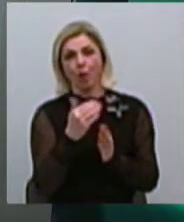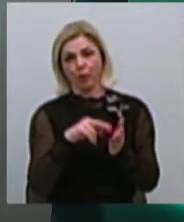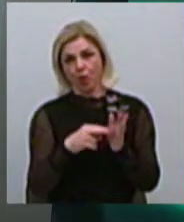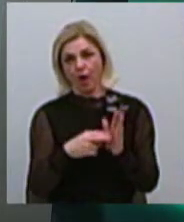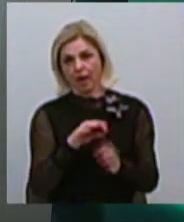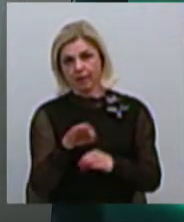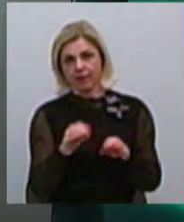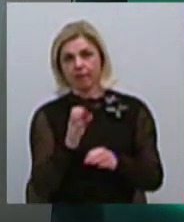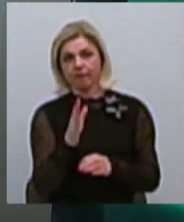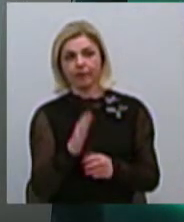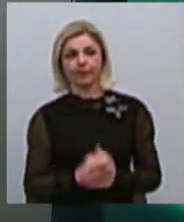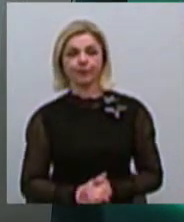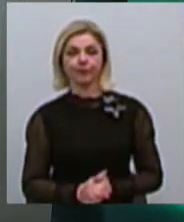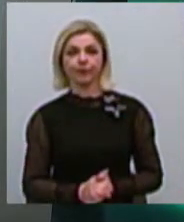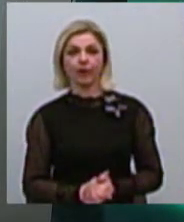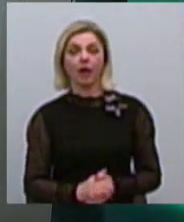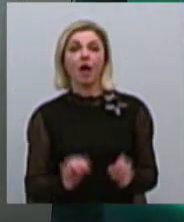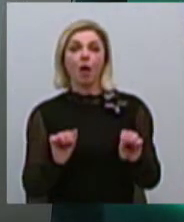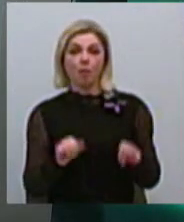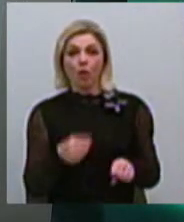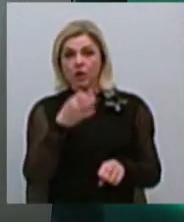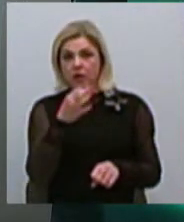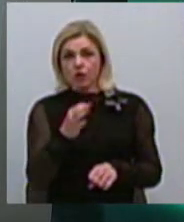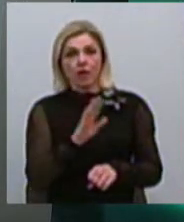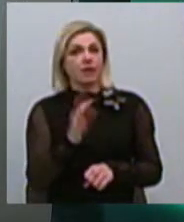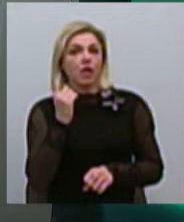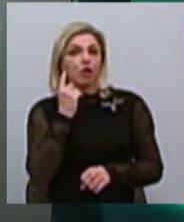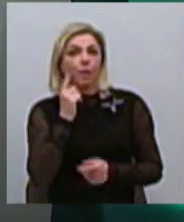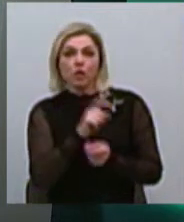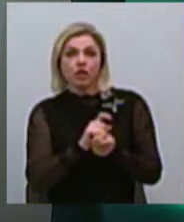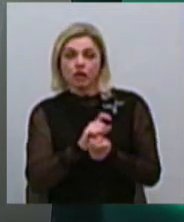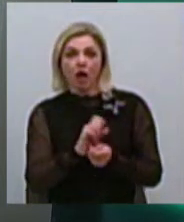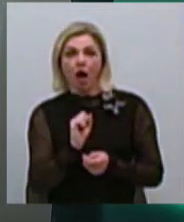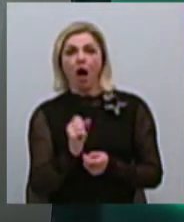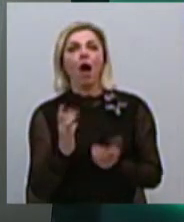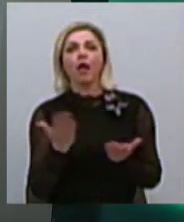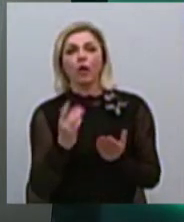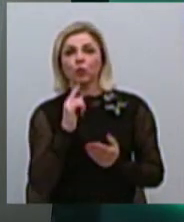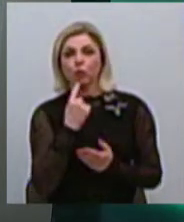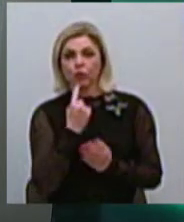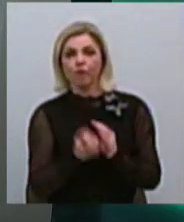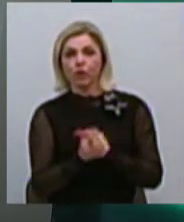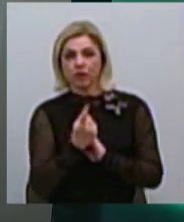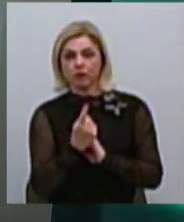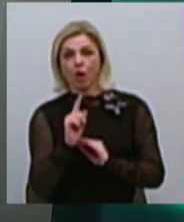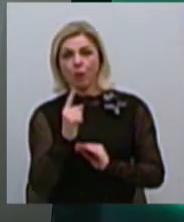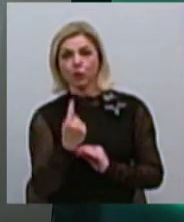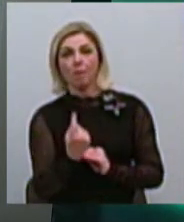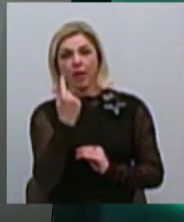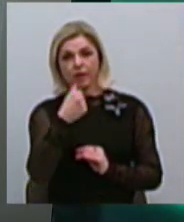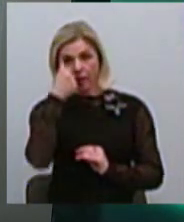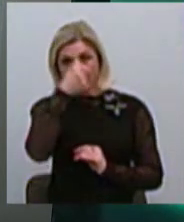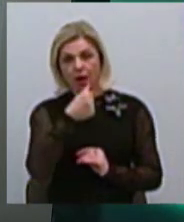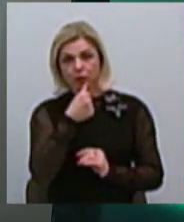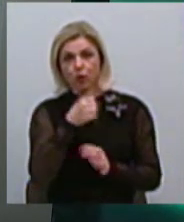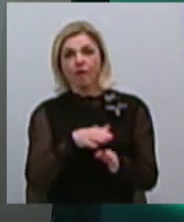можливо, ви? Я можу сказати не понаслишки, які труднощі визникали, тому, що в першому году реалізації